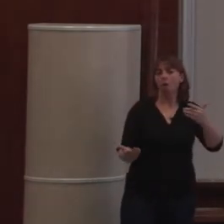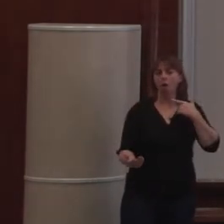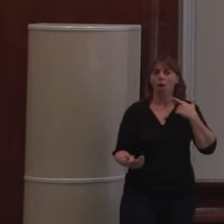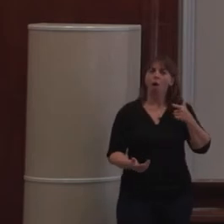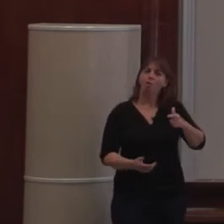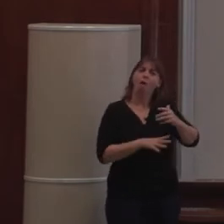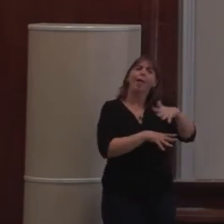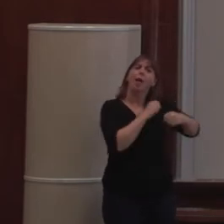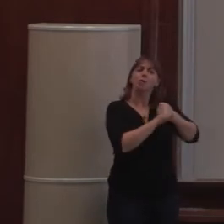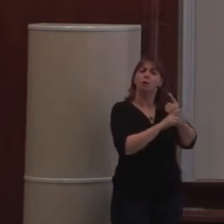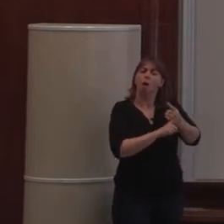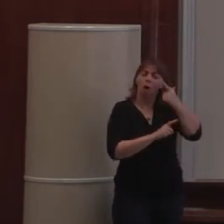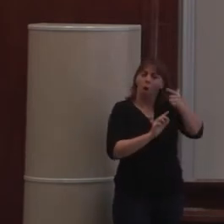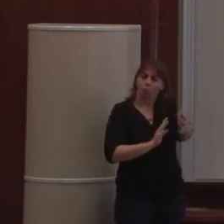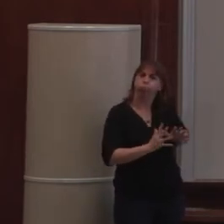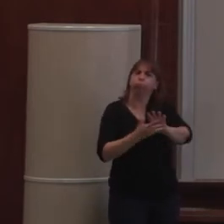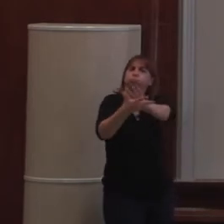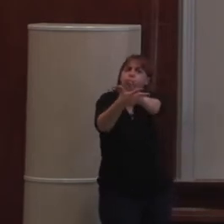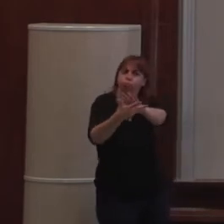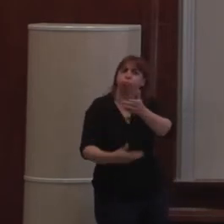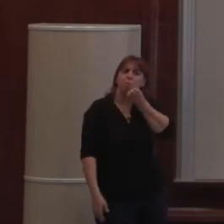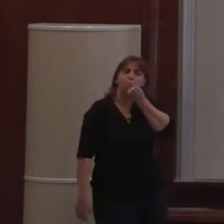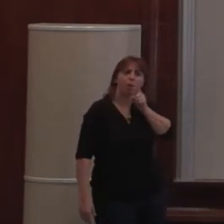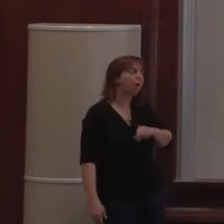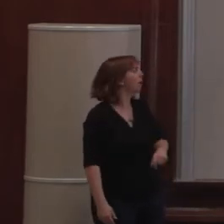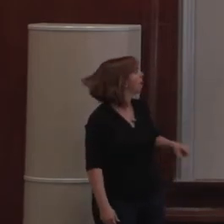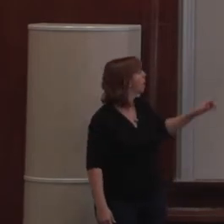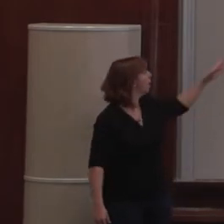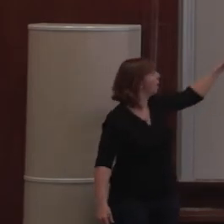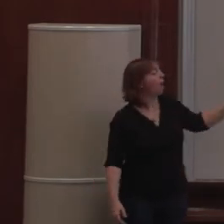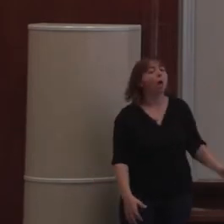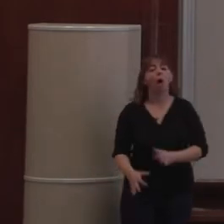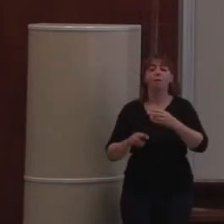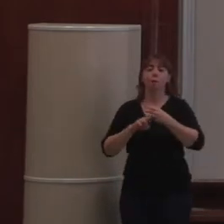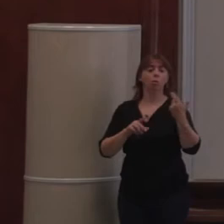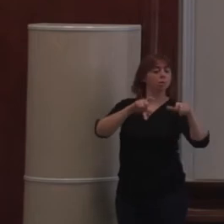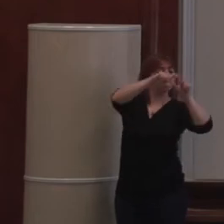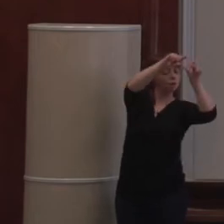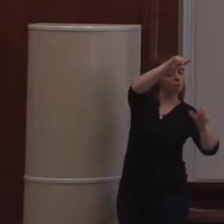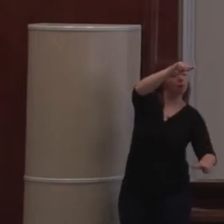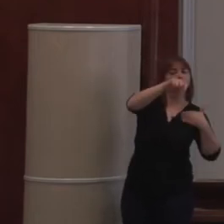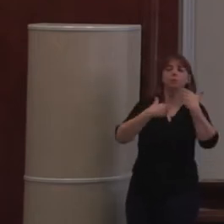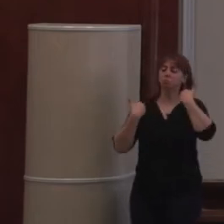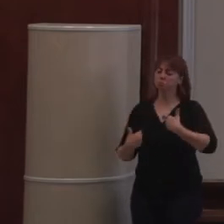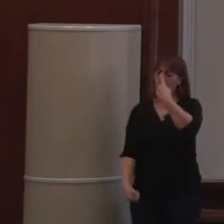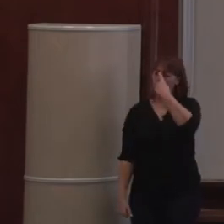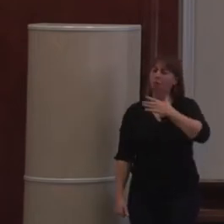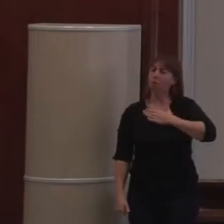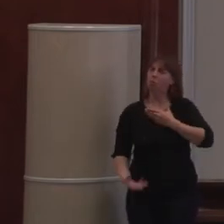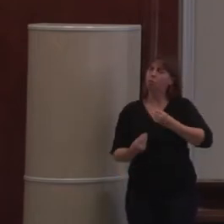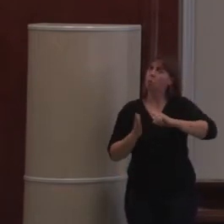rapport à avant. Donc on a le principe de cette barre unique sur le côté qui s'affiche quand on a les droits sur une page en particulier.